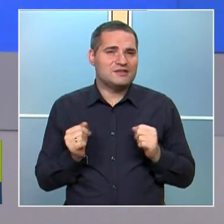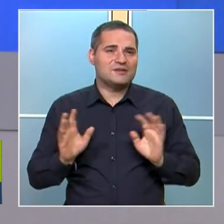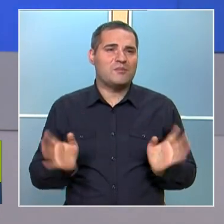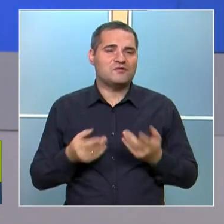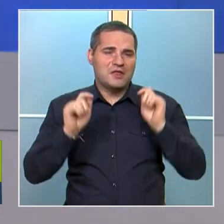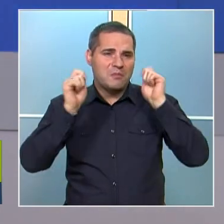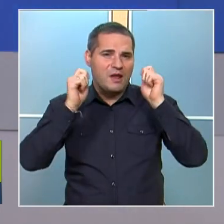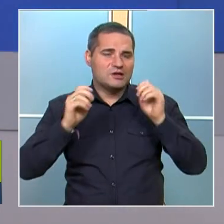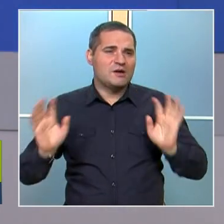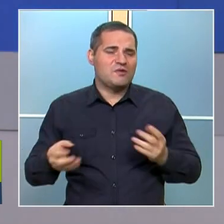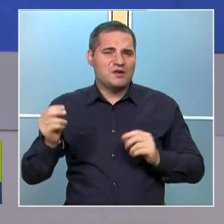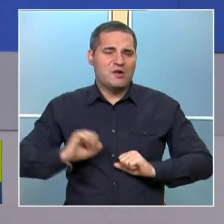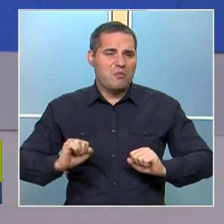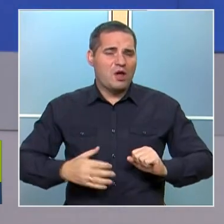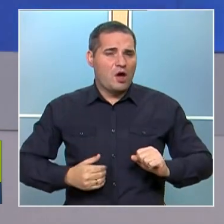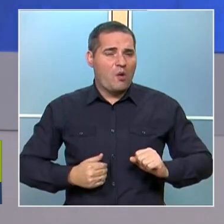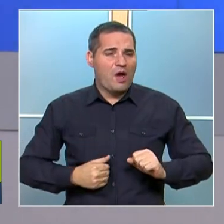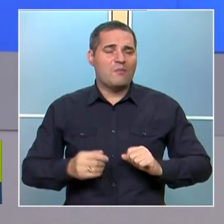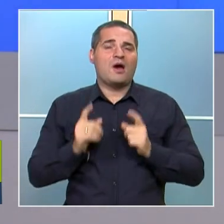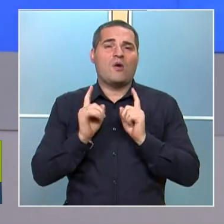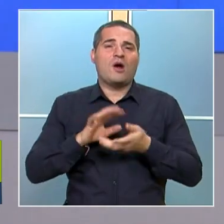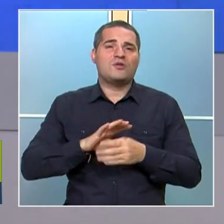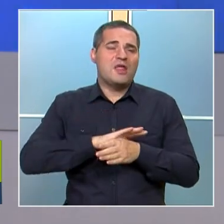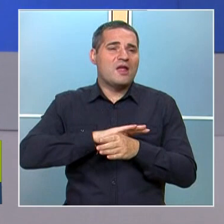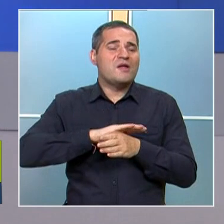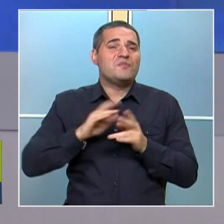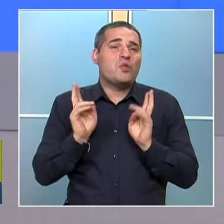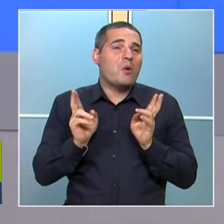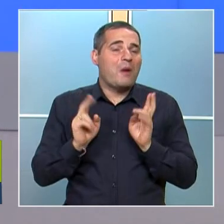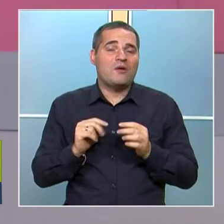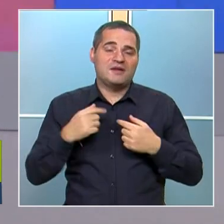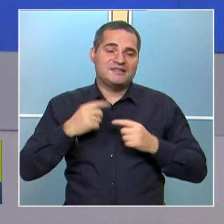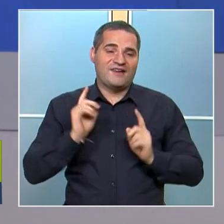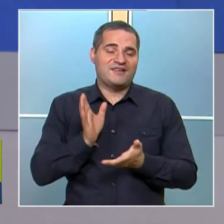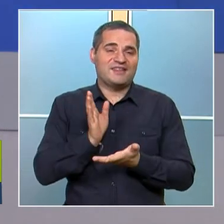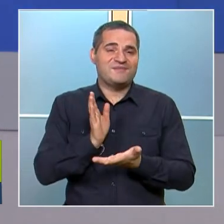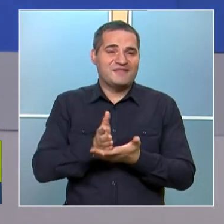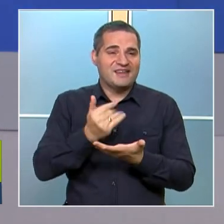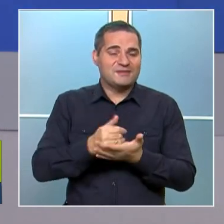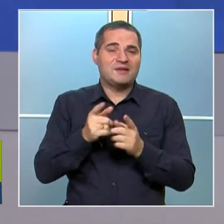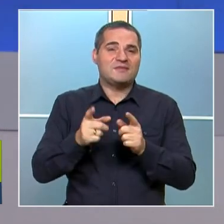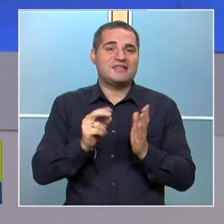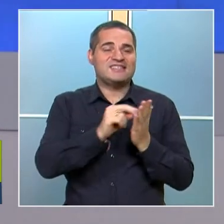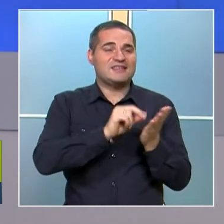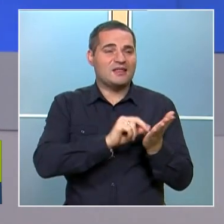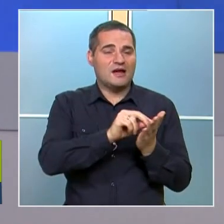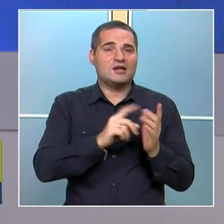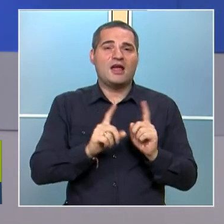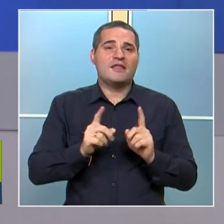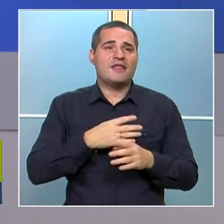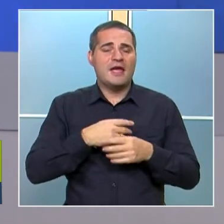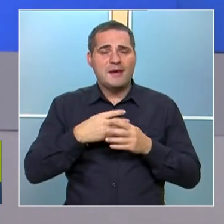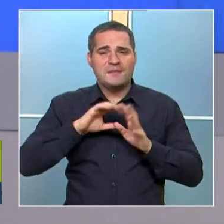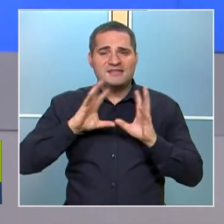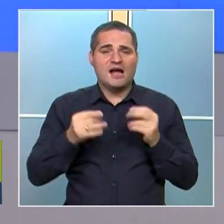започва да плаче, започва да го боли корема, което също е напълно нормално, ние трябва да разпределим тези задачи. Добре да не е през цялата